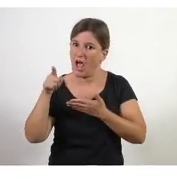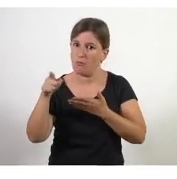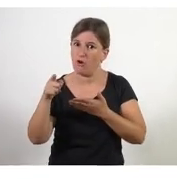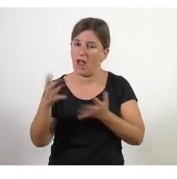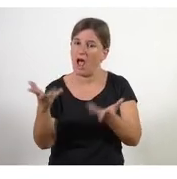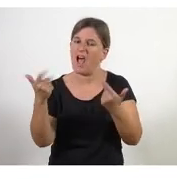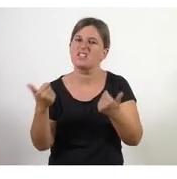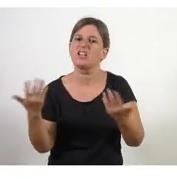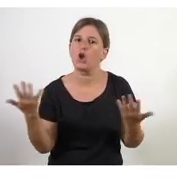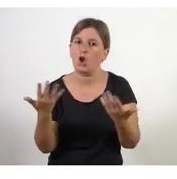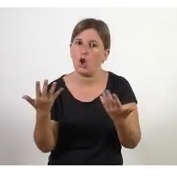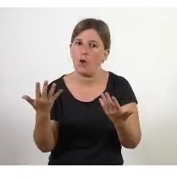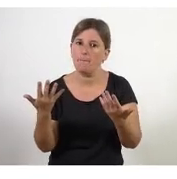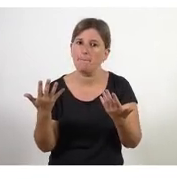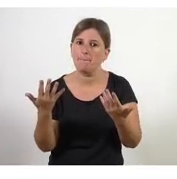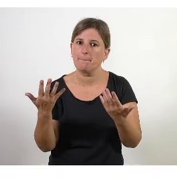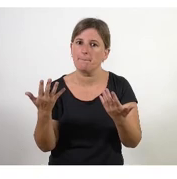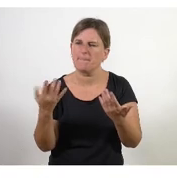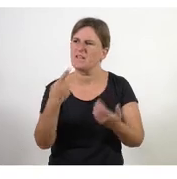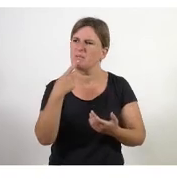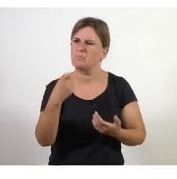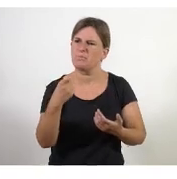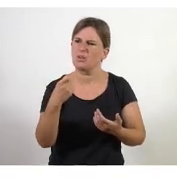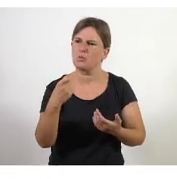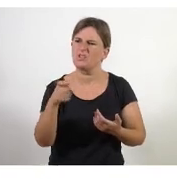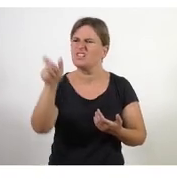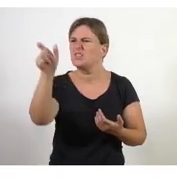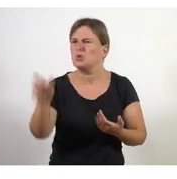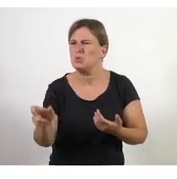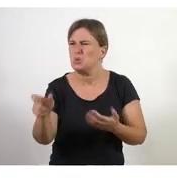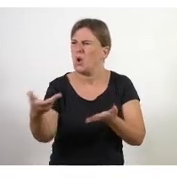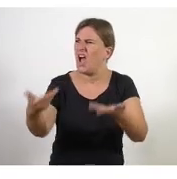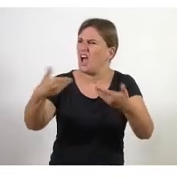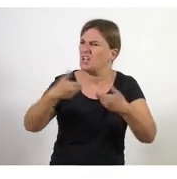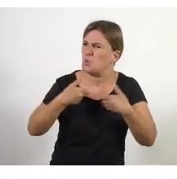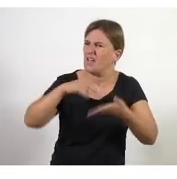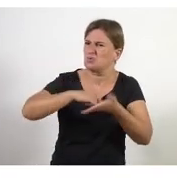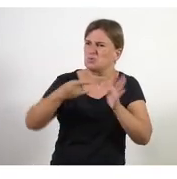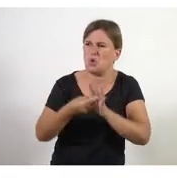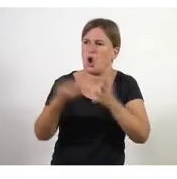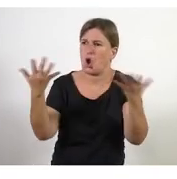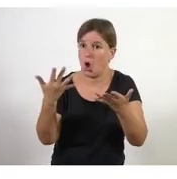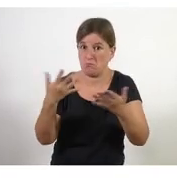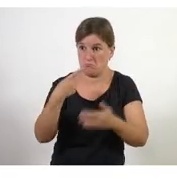l'agilitat seria preguntar-li com se li ocorreix amb aquest soci que et pot ajudar